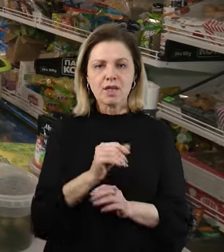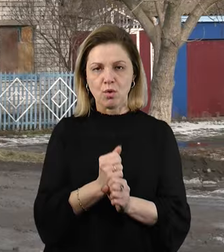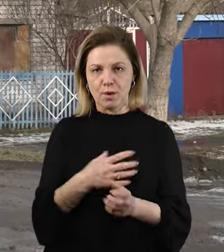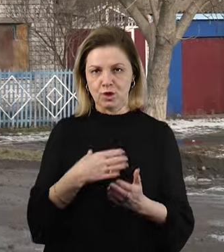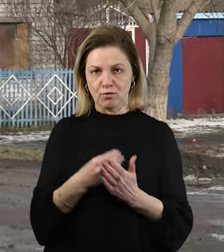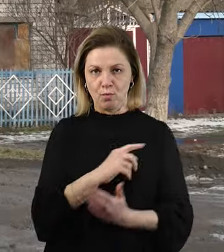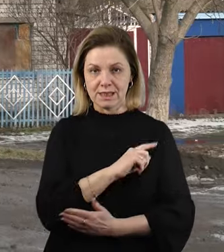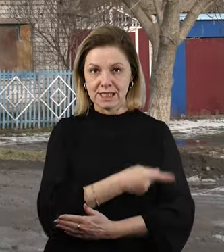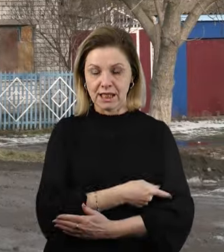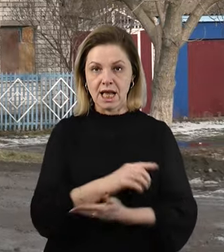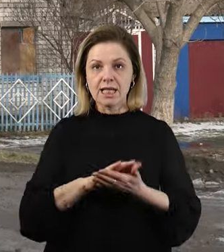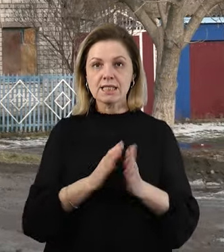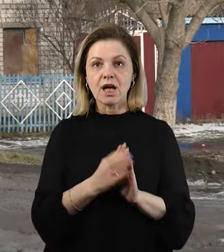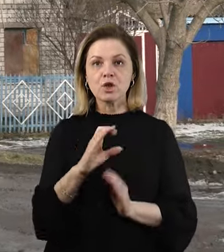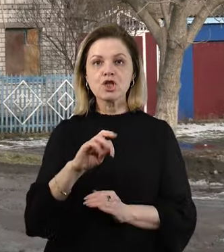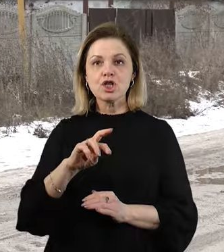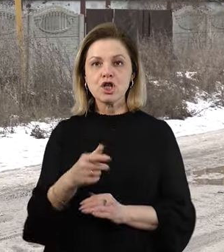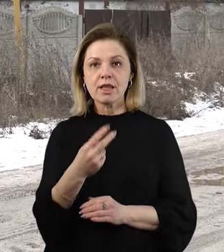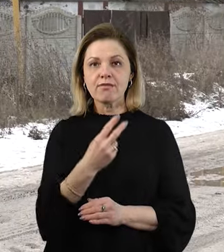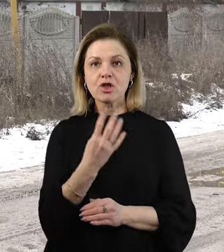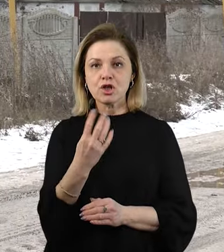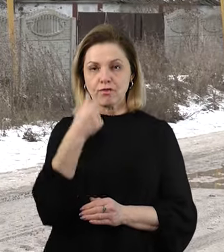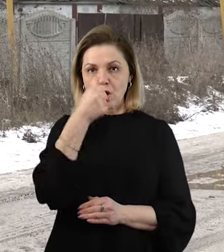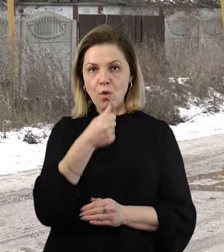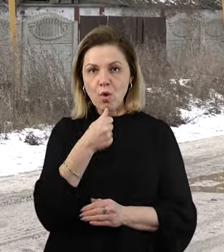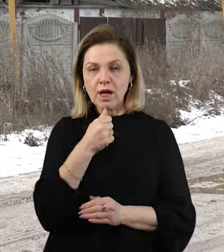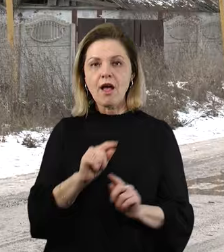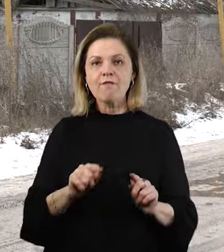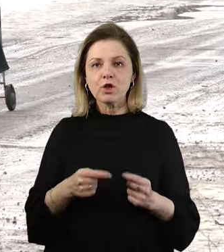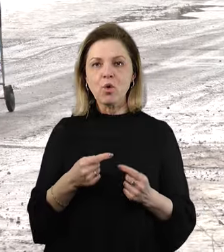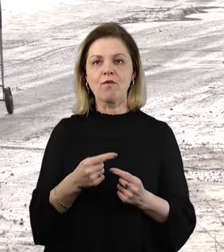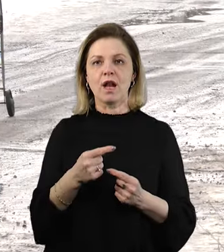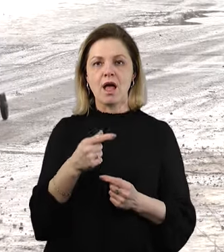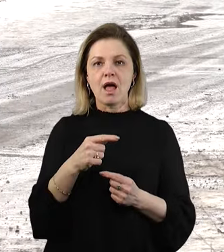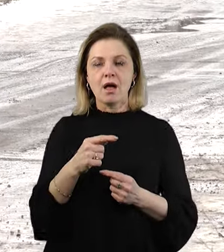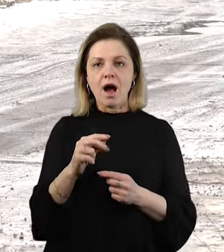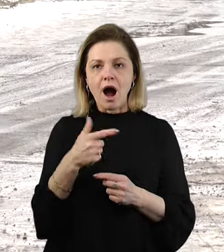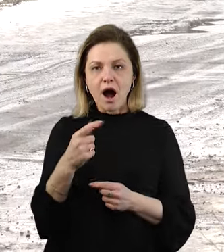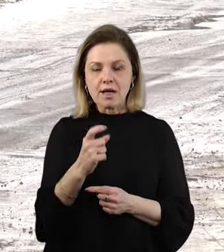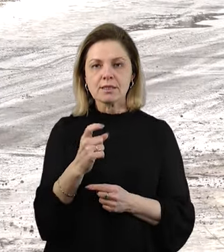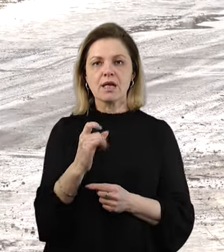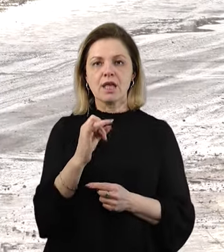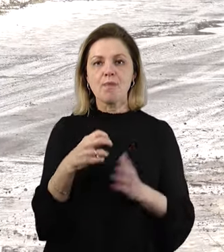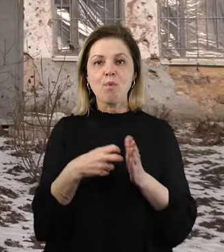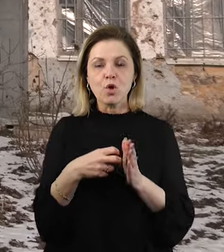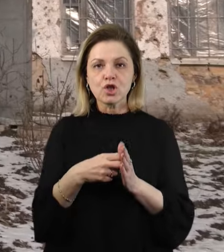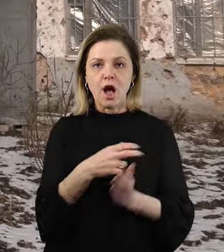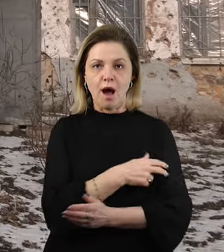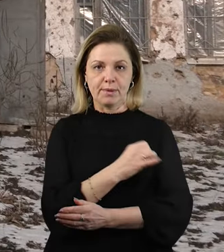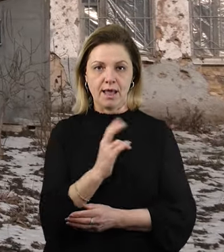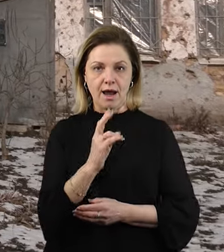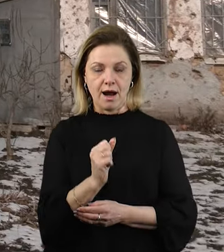силами. Станом на січень 2024-го в Котляревому відновлені електро- та газопостачання, поштове відділення, аптека.